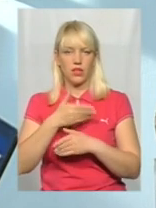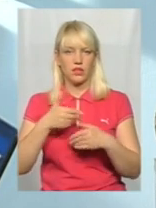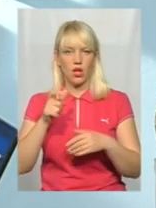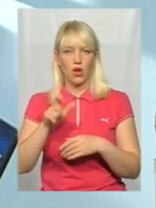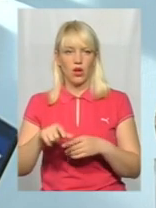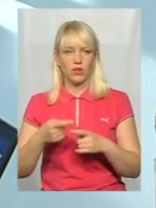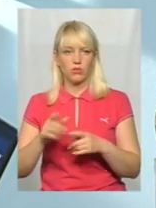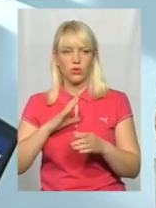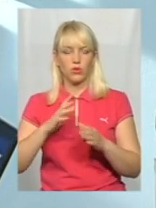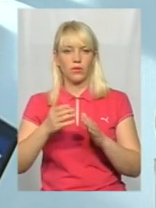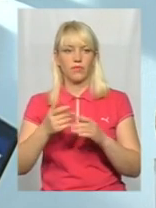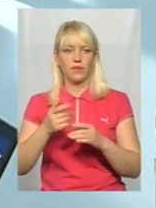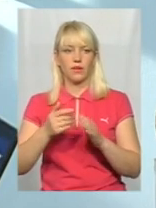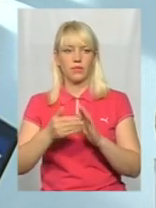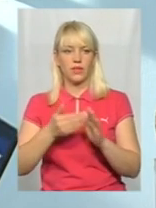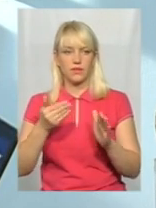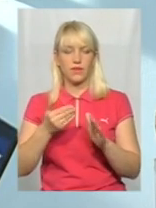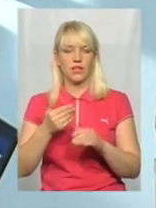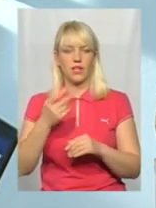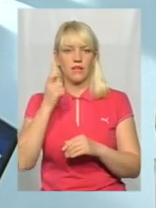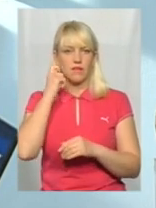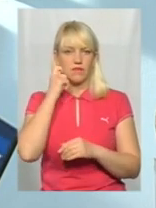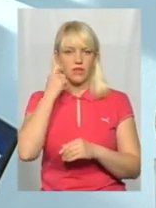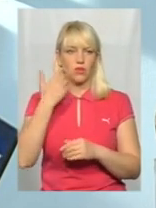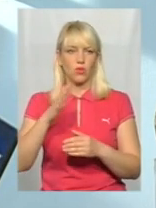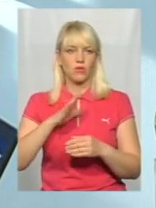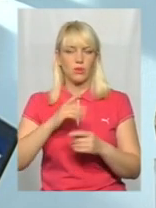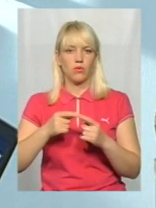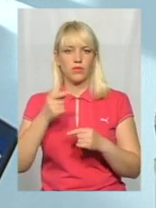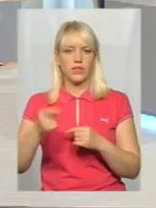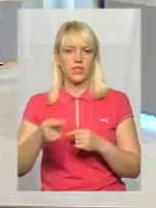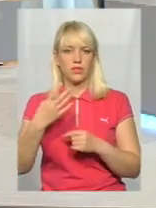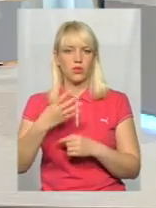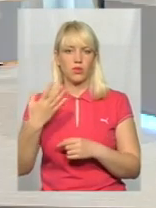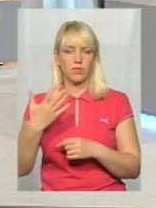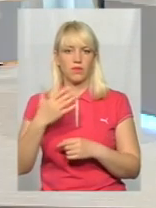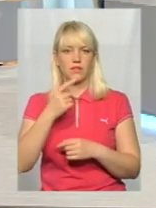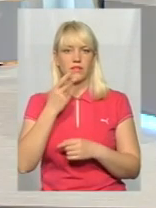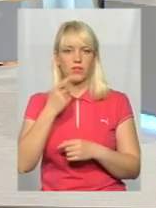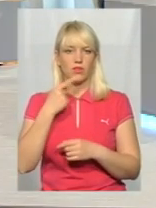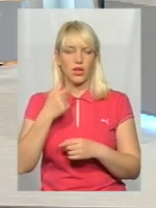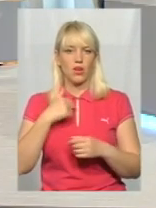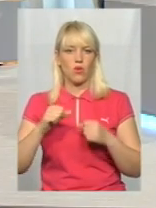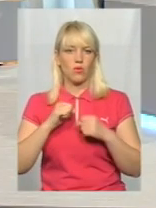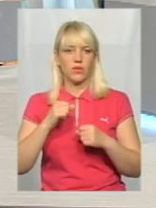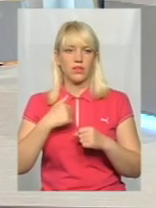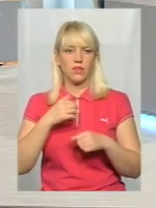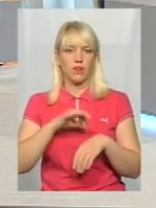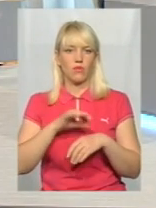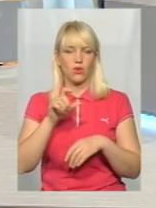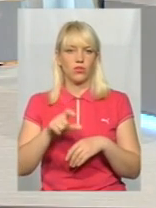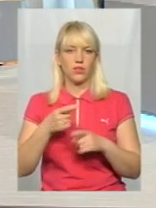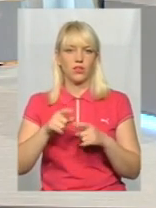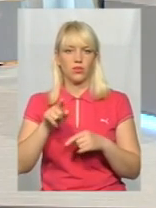за мобілізацію, я не помню, але вік його був вже за 45, розумієте, він завжди казав, командир, я хвора людина, але та